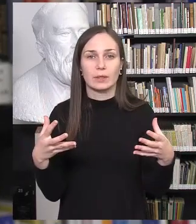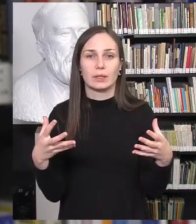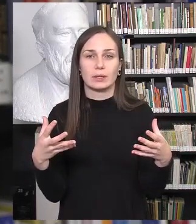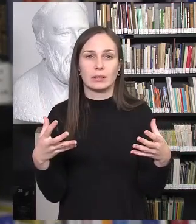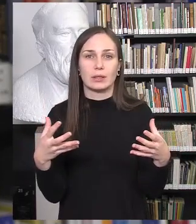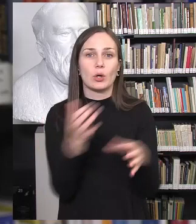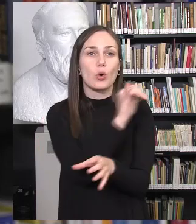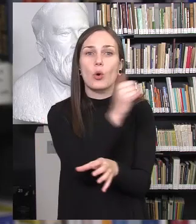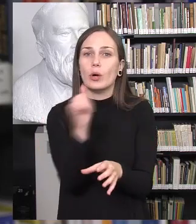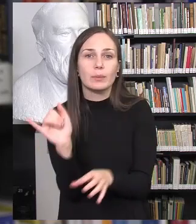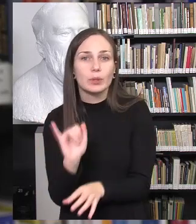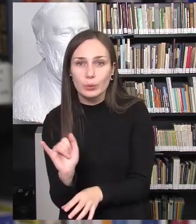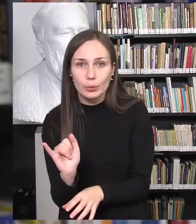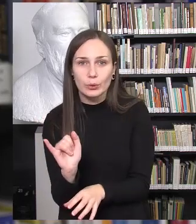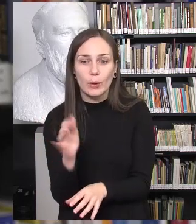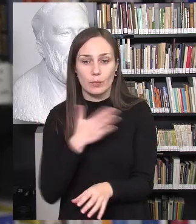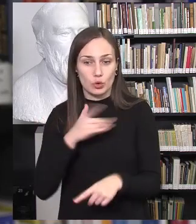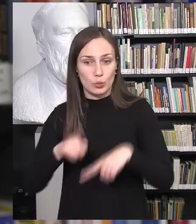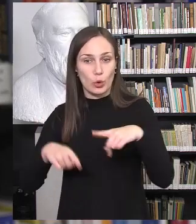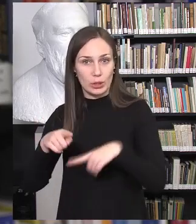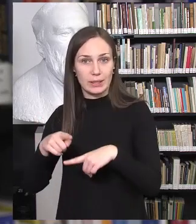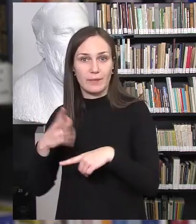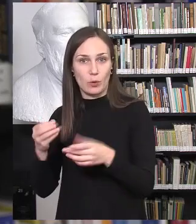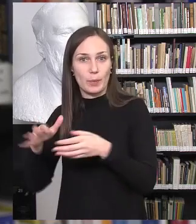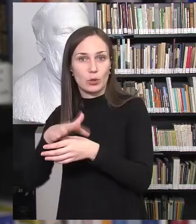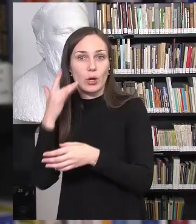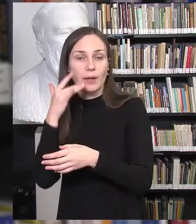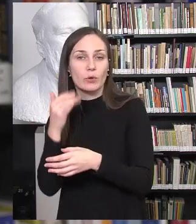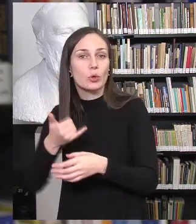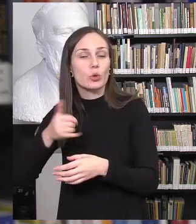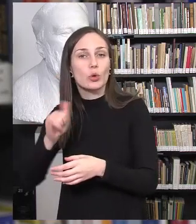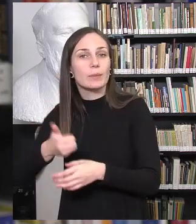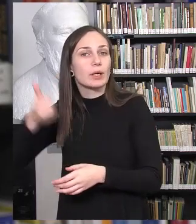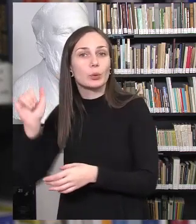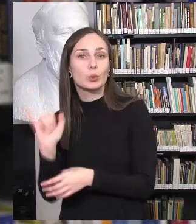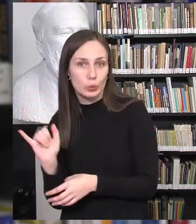kokybės. mūsų politinės bendruomenės manimo daugiau kokybės yra ten, kur yra